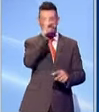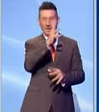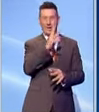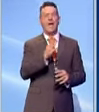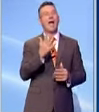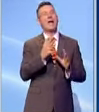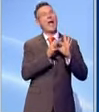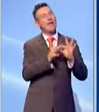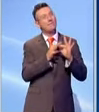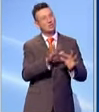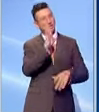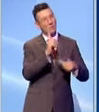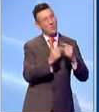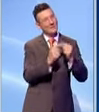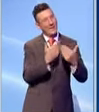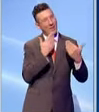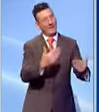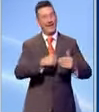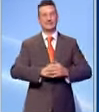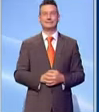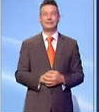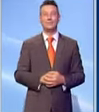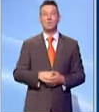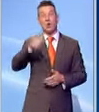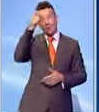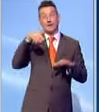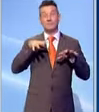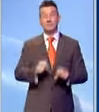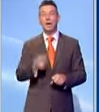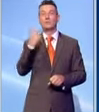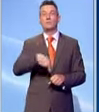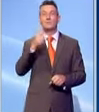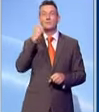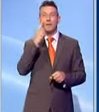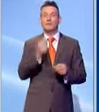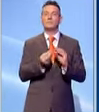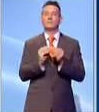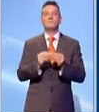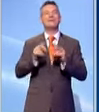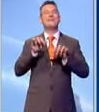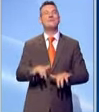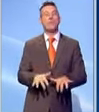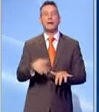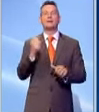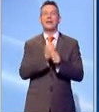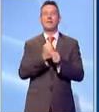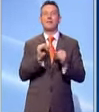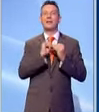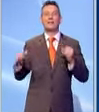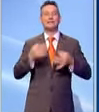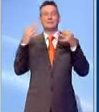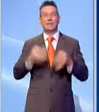Stelle. Grazie. Il Governo è impegnato per costruire una base informatica per il lavoro da remoto in sicurezza e la